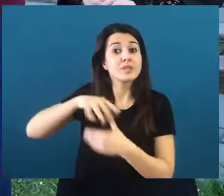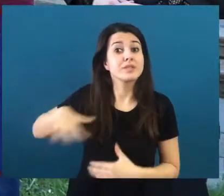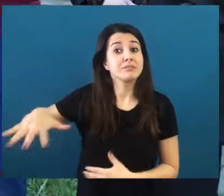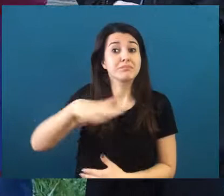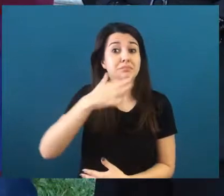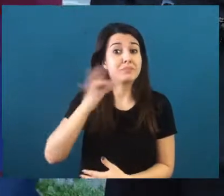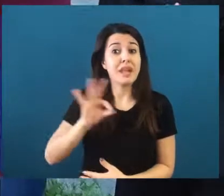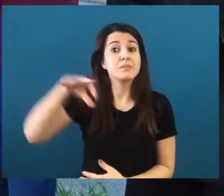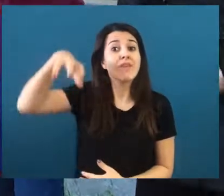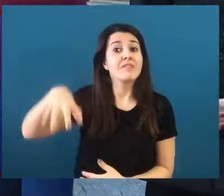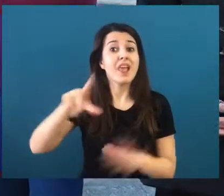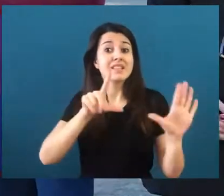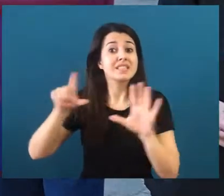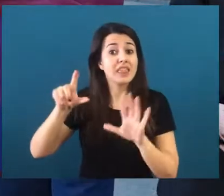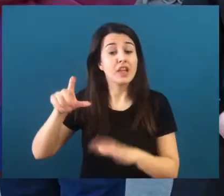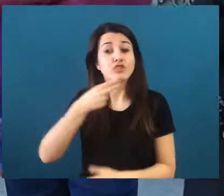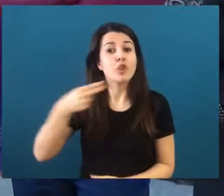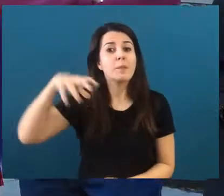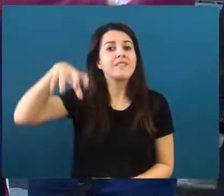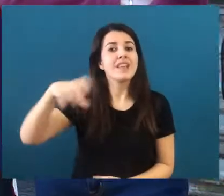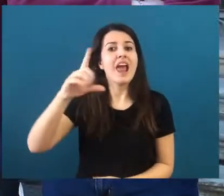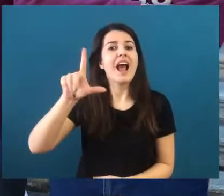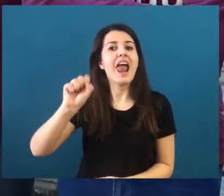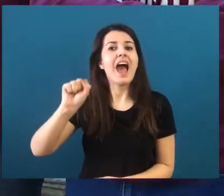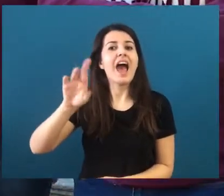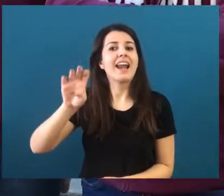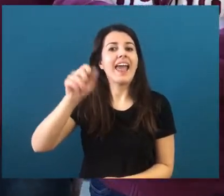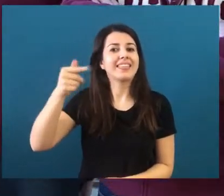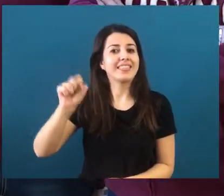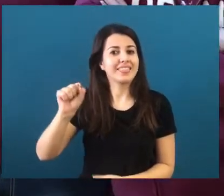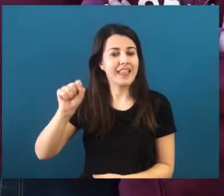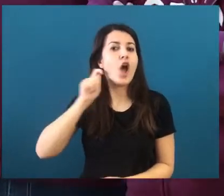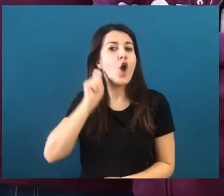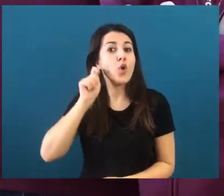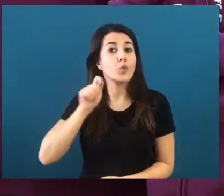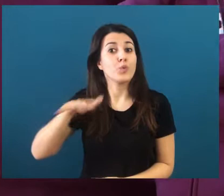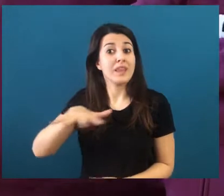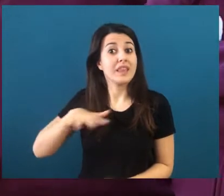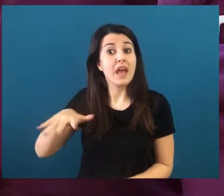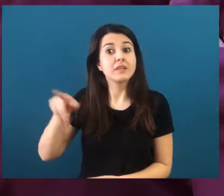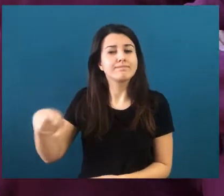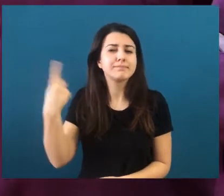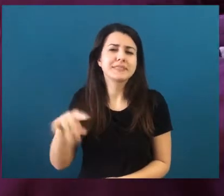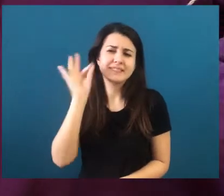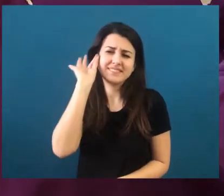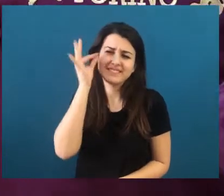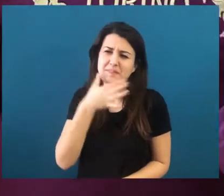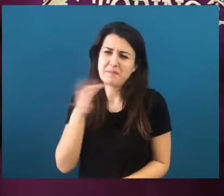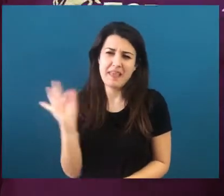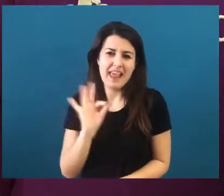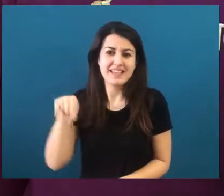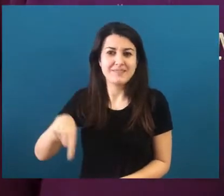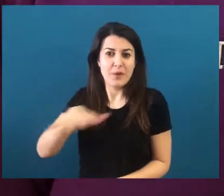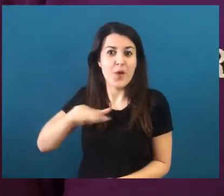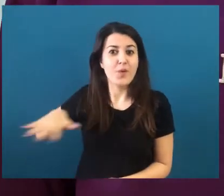meravigliosa villa settecentesca, Villa Claretta, una villa di grugliasco appunto uno dei gioielli di